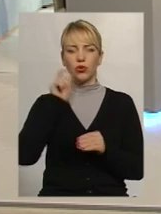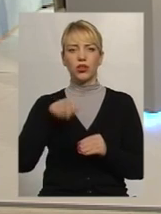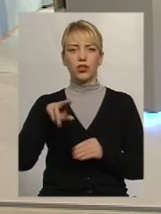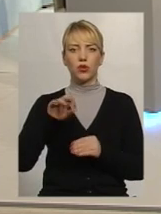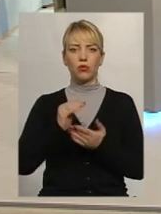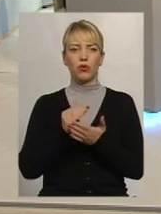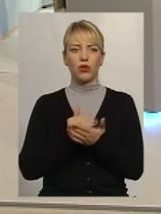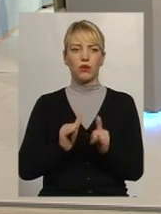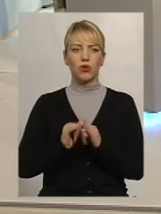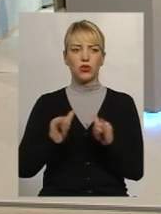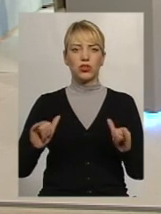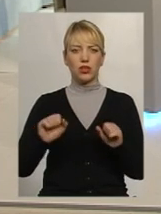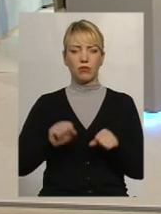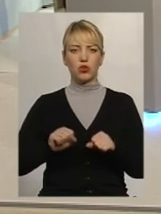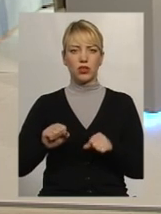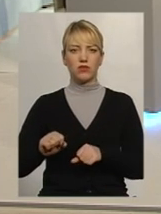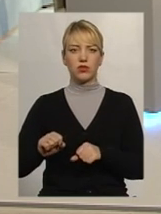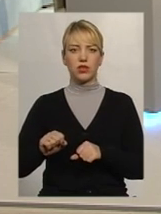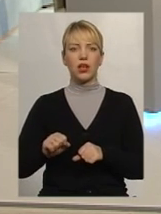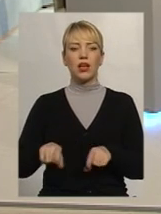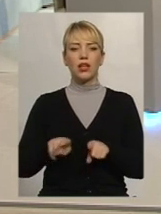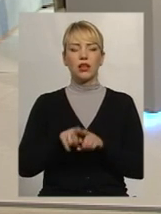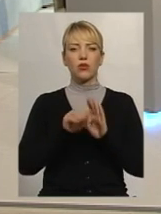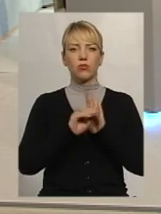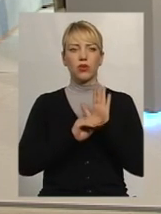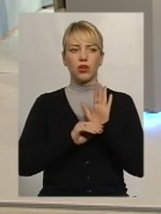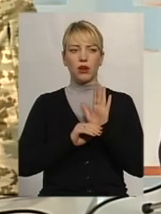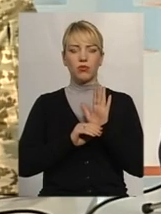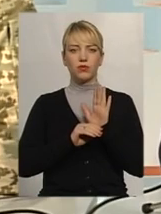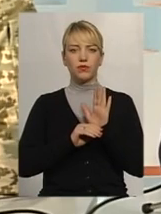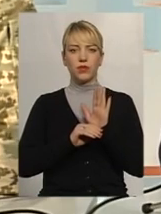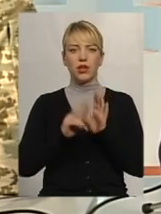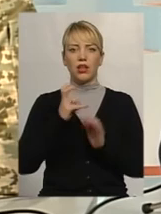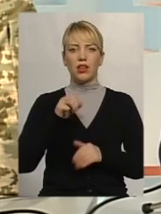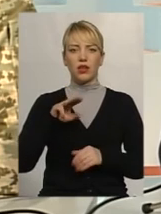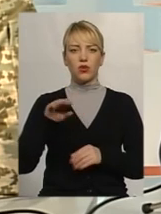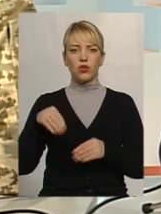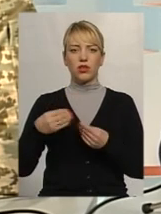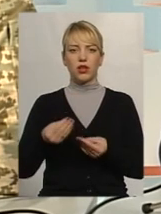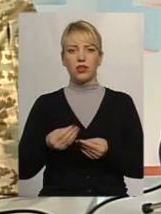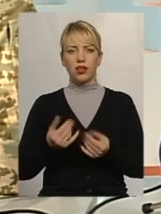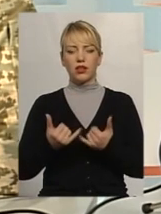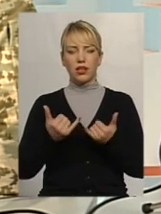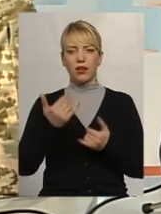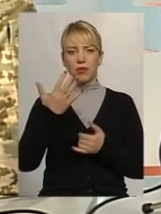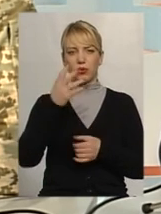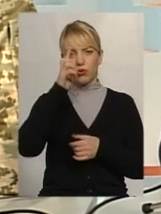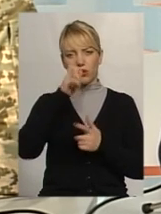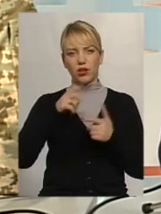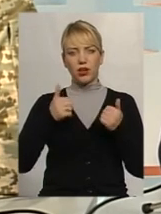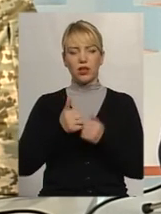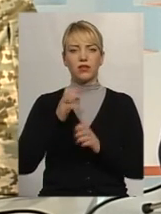програми розширених можливостей. Таку програму НАТО надає для п'ятьох країн лише в світі. Це